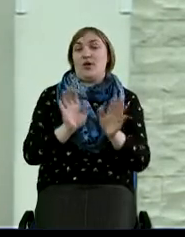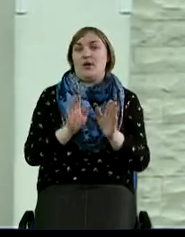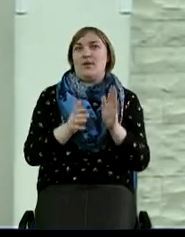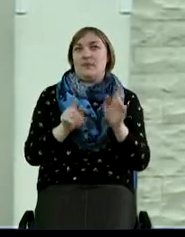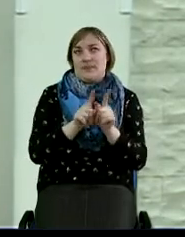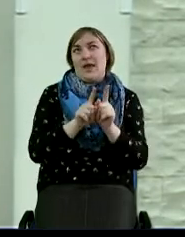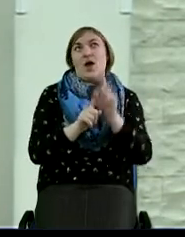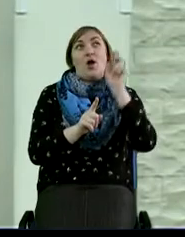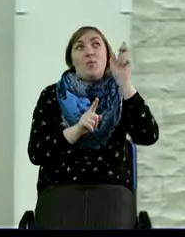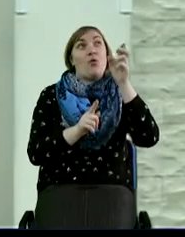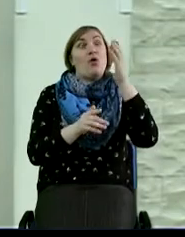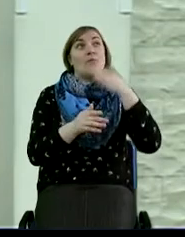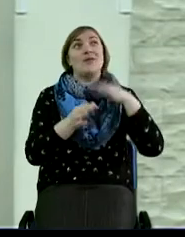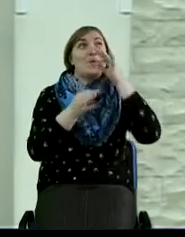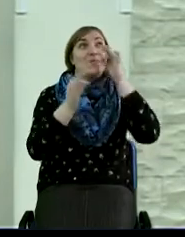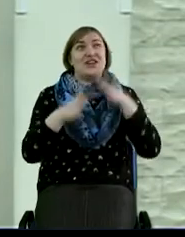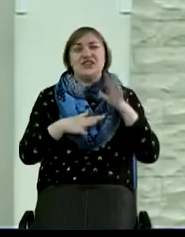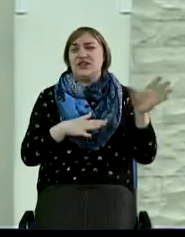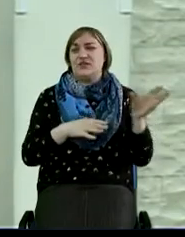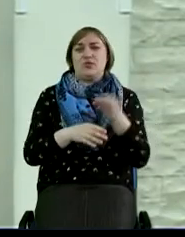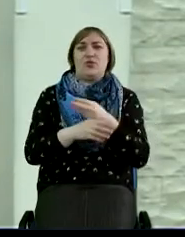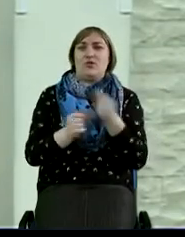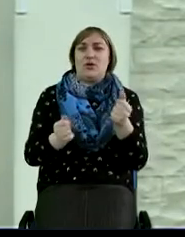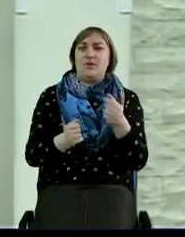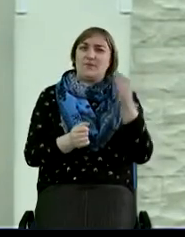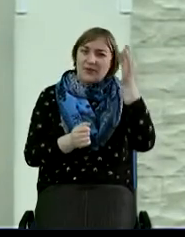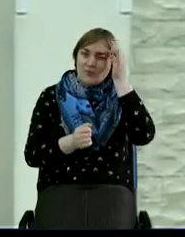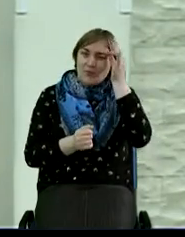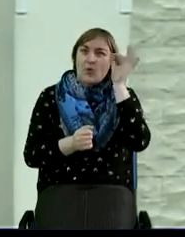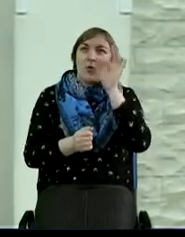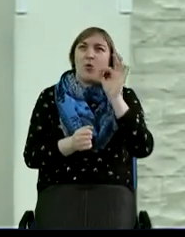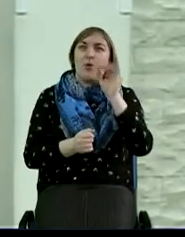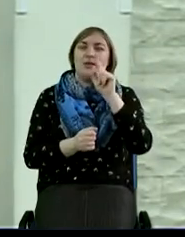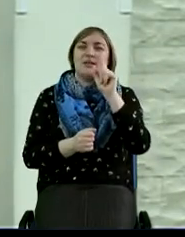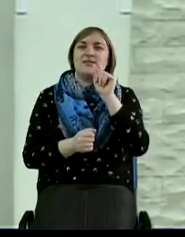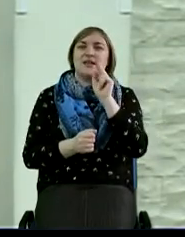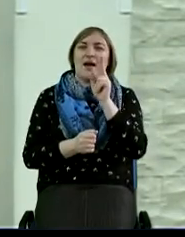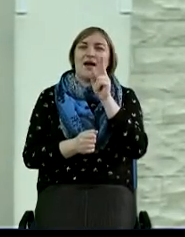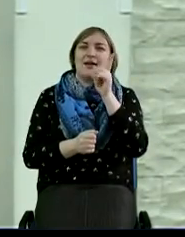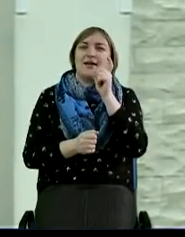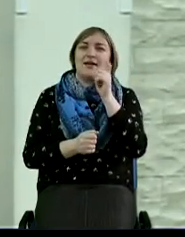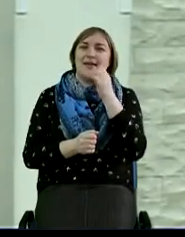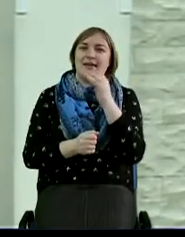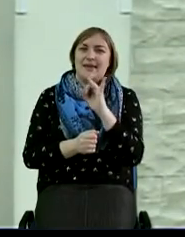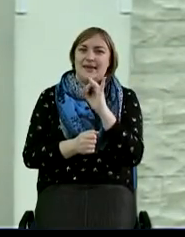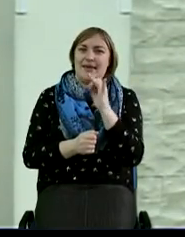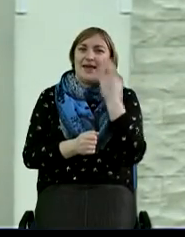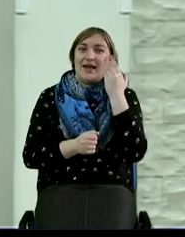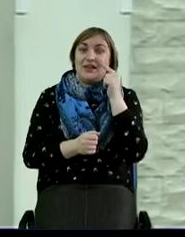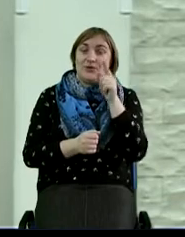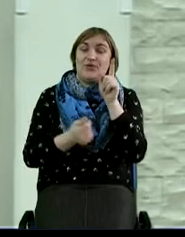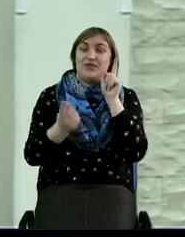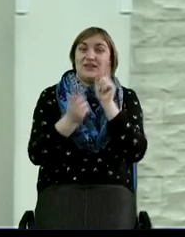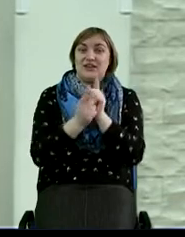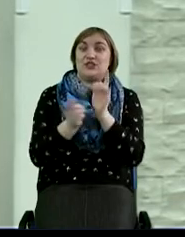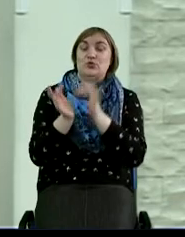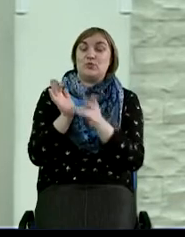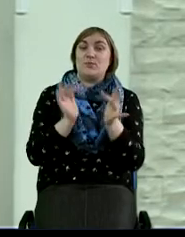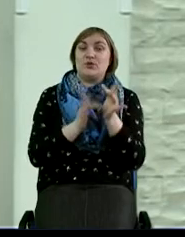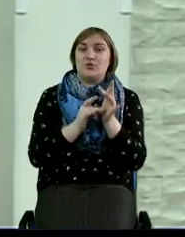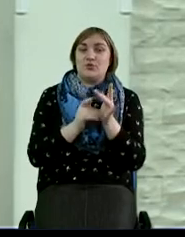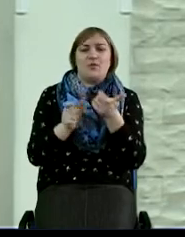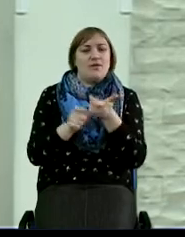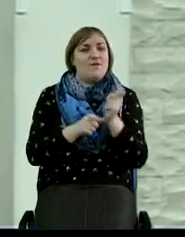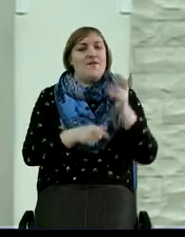он мне все списал. Мы вспомним ту же притчу Закхея, когда Закхей встретился с Иисусом Христом. Мы знаем, что